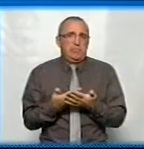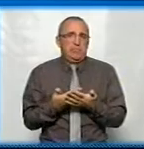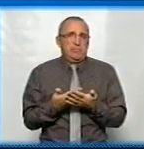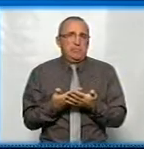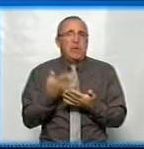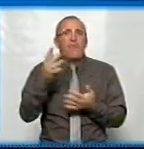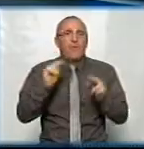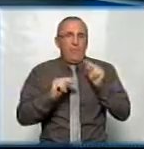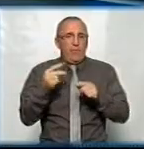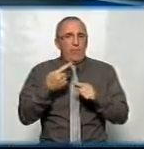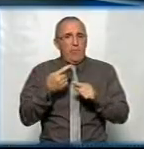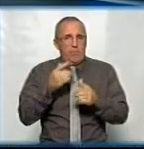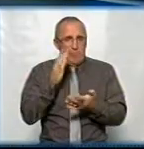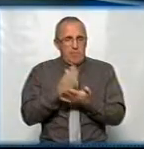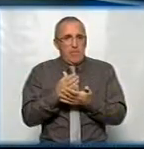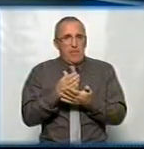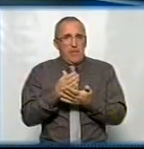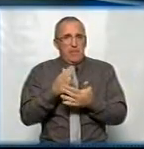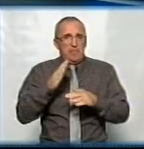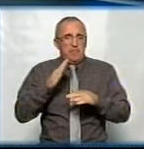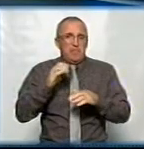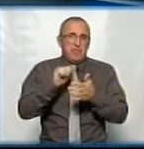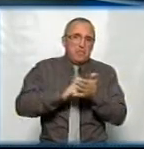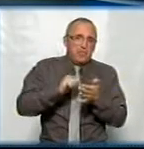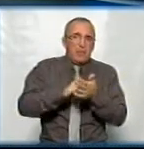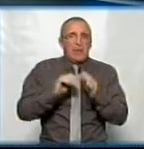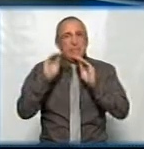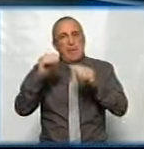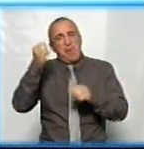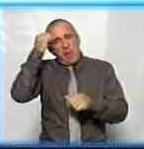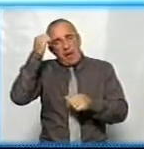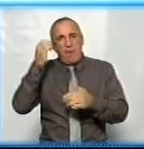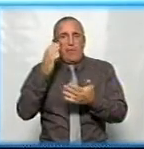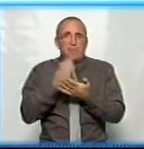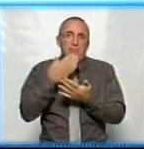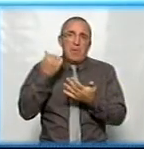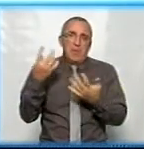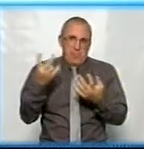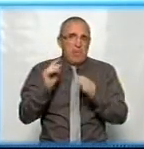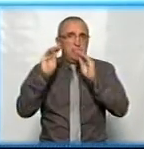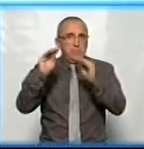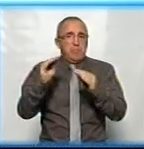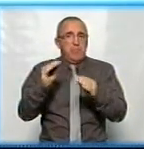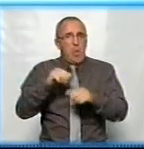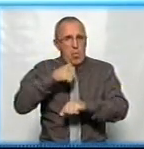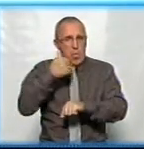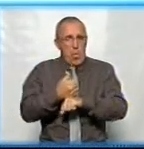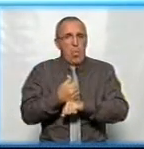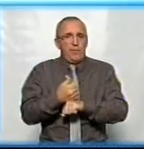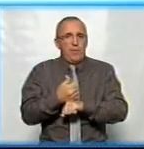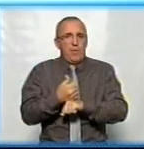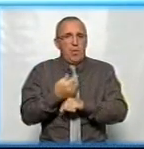Як ви вважаєте, це має слугувати підставою для того, щоб ставити пам'ятник, чи ні? От певні дії певної історичної особи. Чи головним має бути